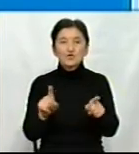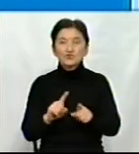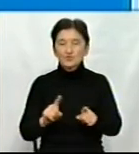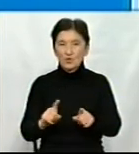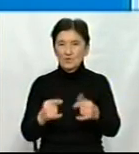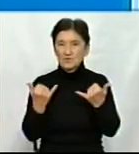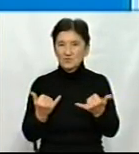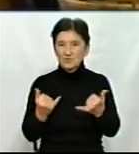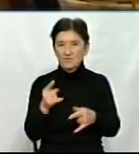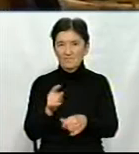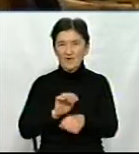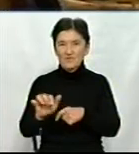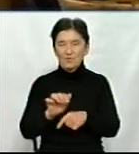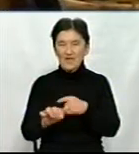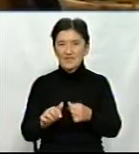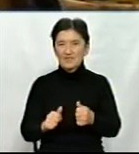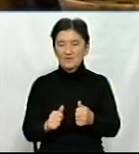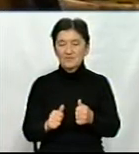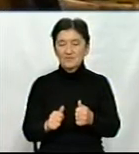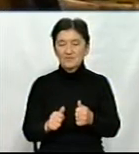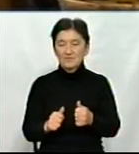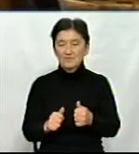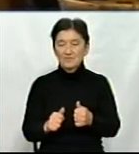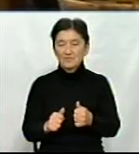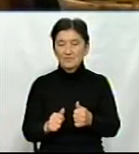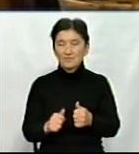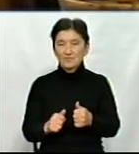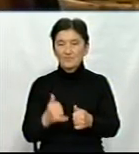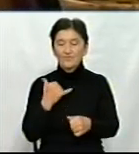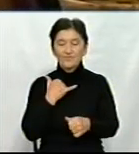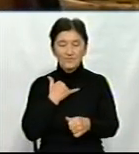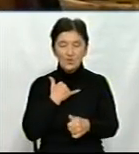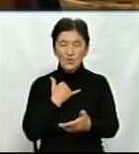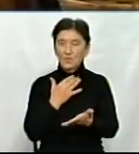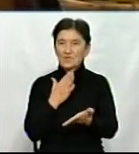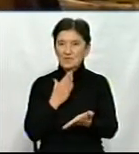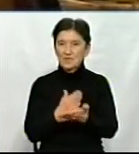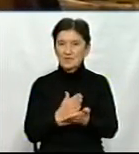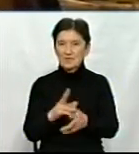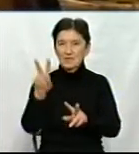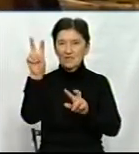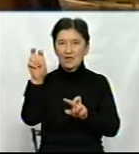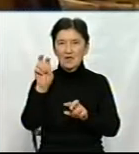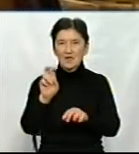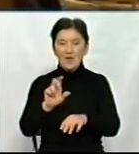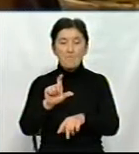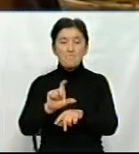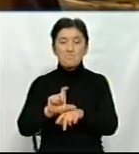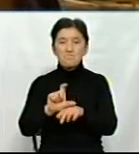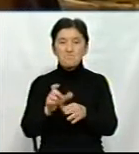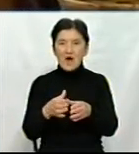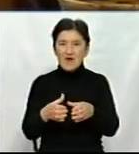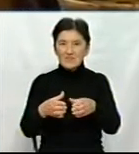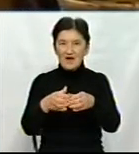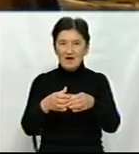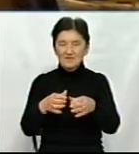виробляєте? Яка це продукція? У нас є бренд Банка Щастя. На даний момент ми